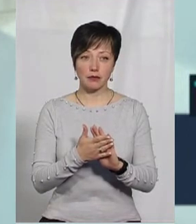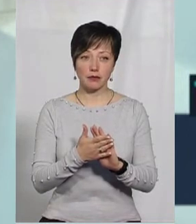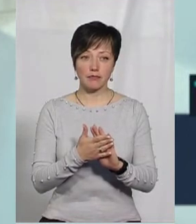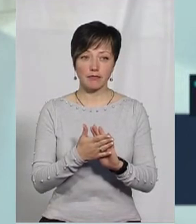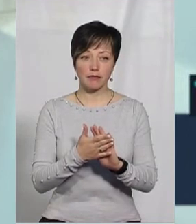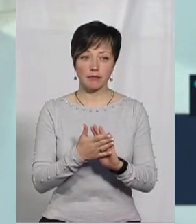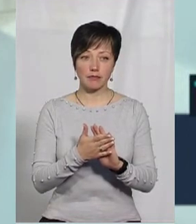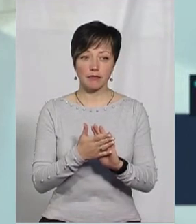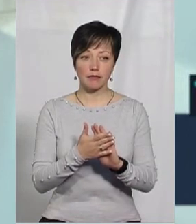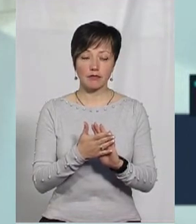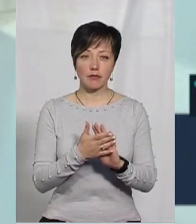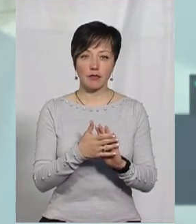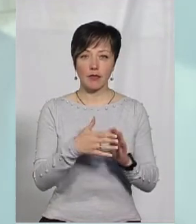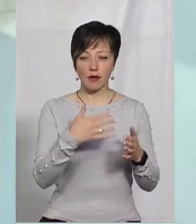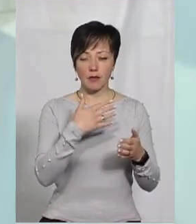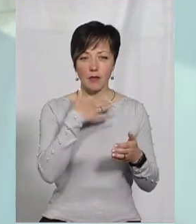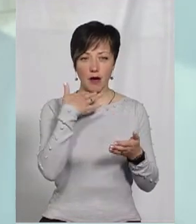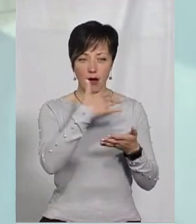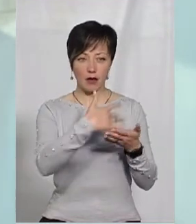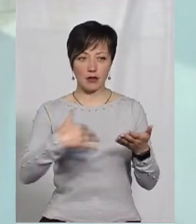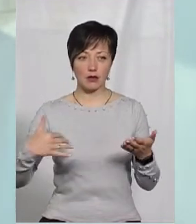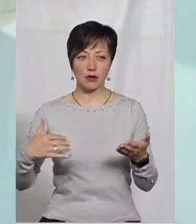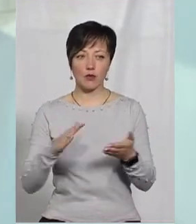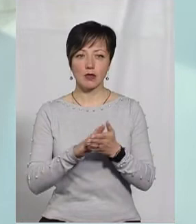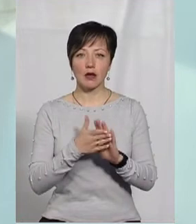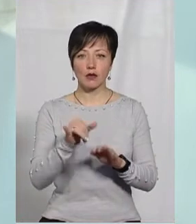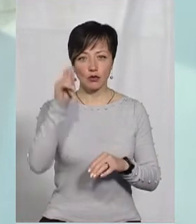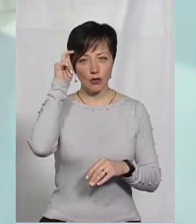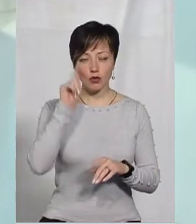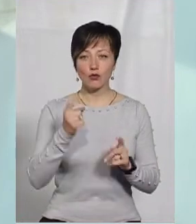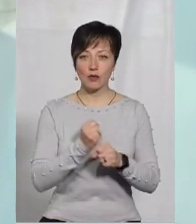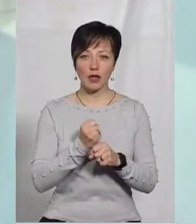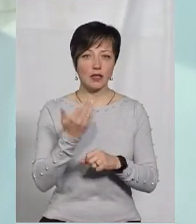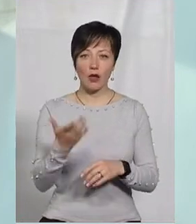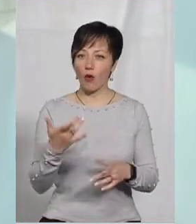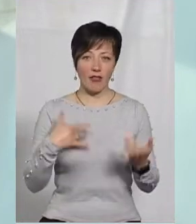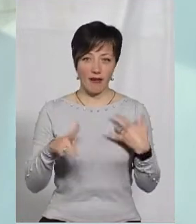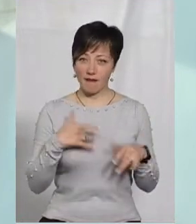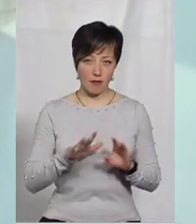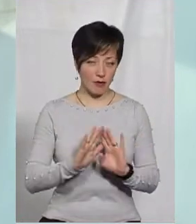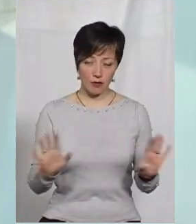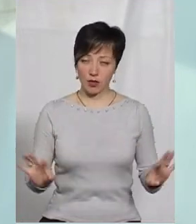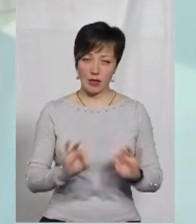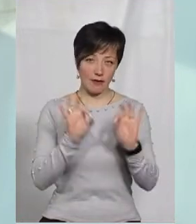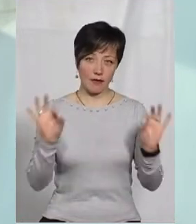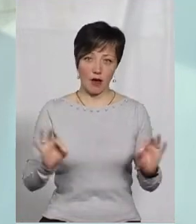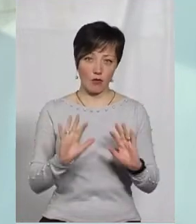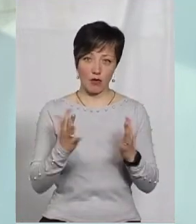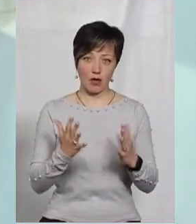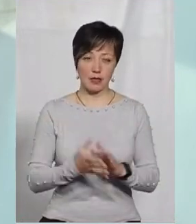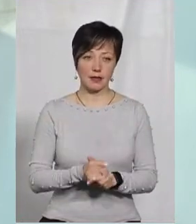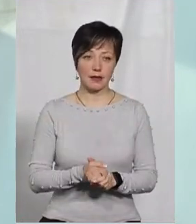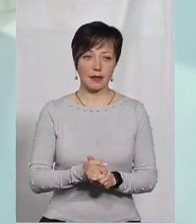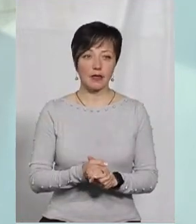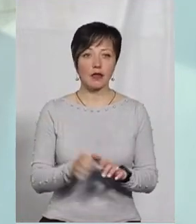таких складних обставин у того чоловіка, чому він так вчинив. Це його не виправдовує, ні в якому разі. Тобто,